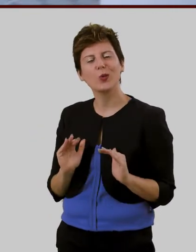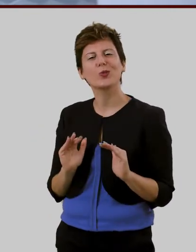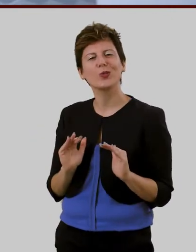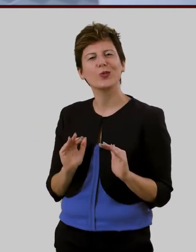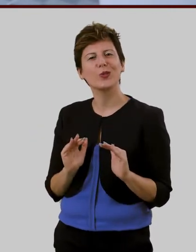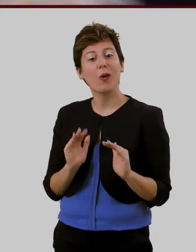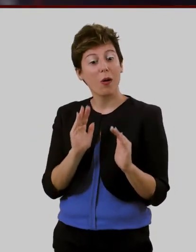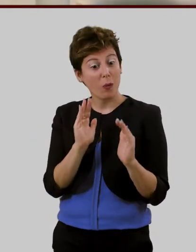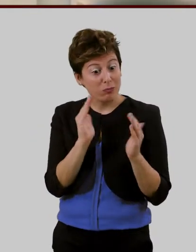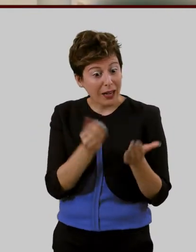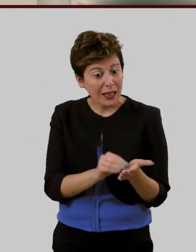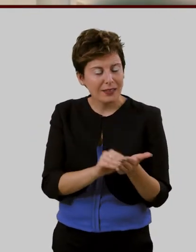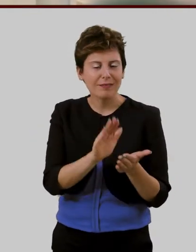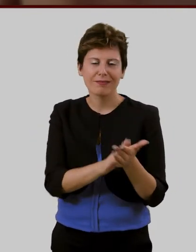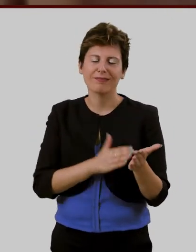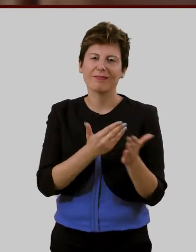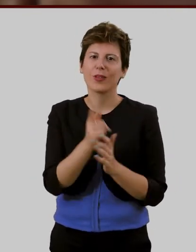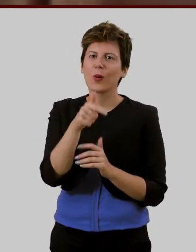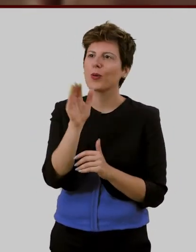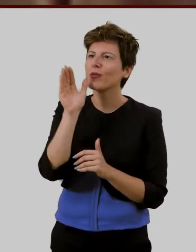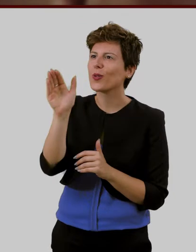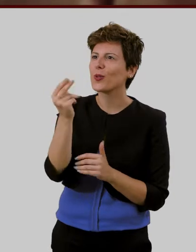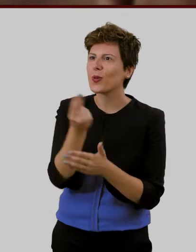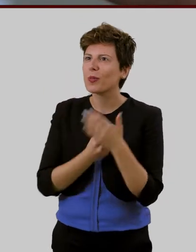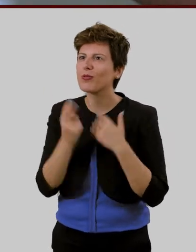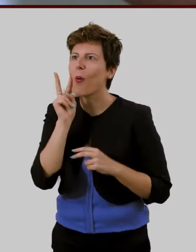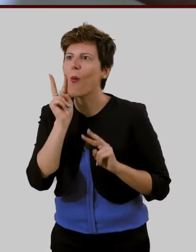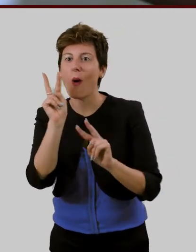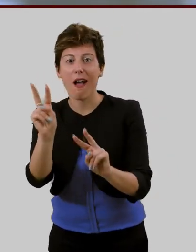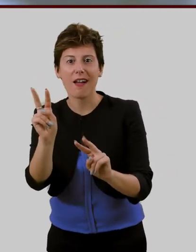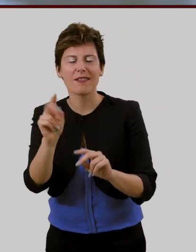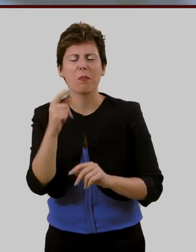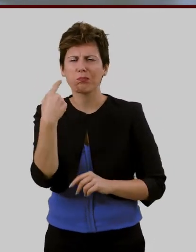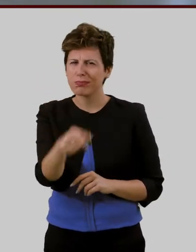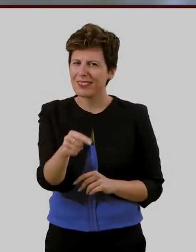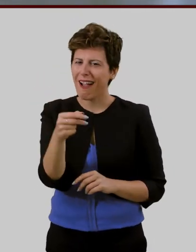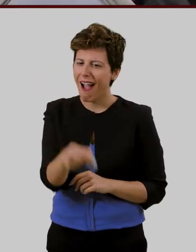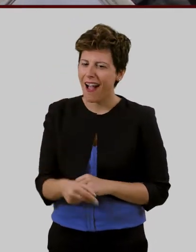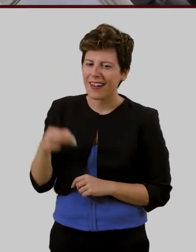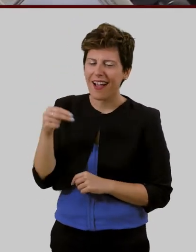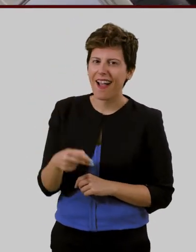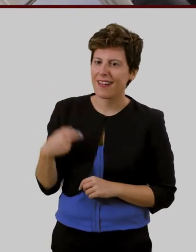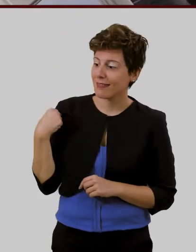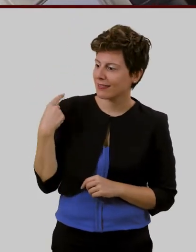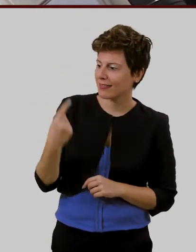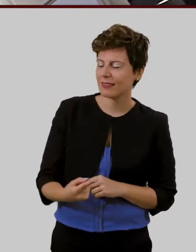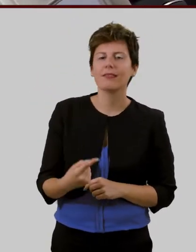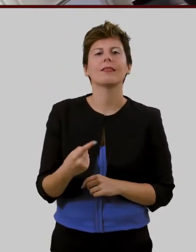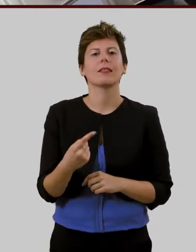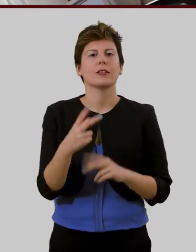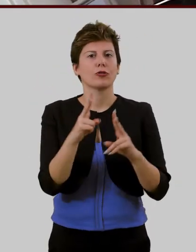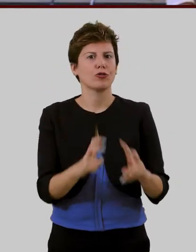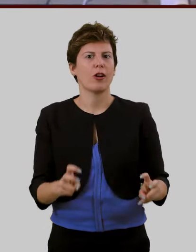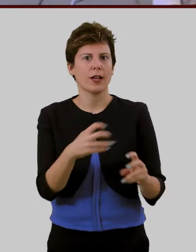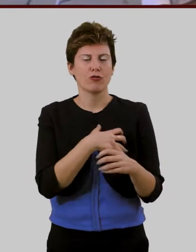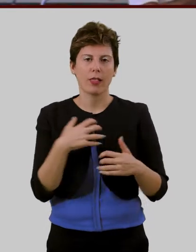soprattutto progettare e guardare al futuro è per questo che da anni stiamo investendo risorse per promuovere la ricerca scientifica delle